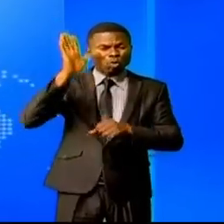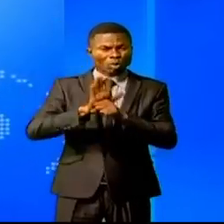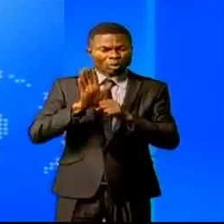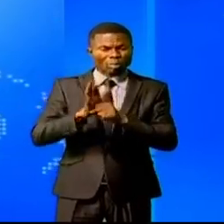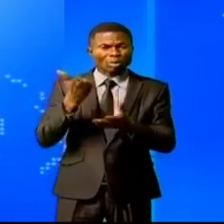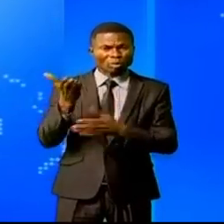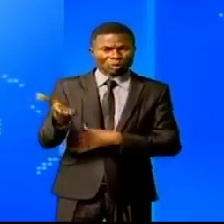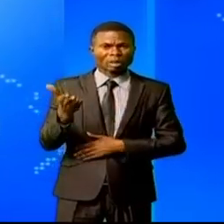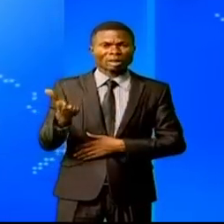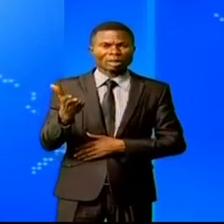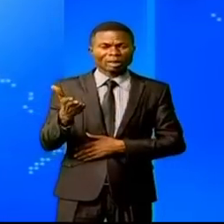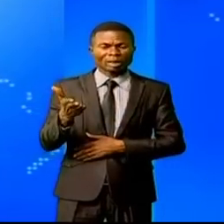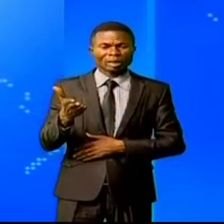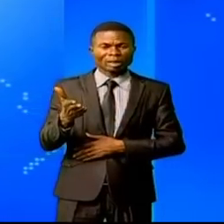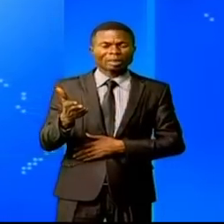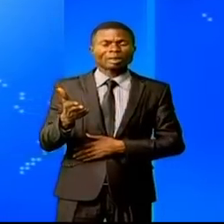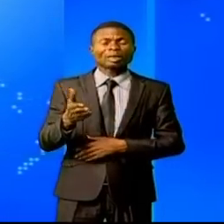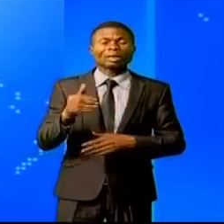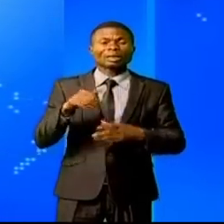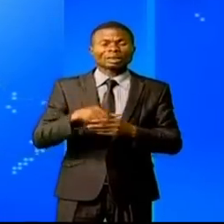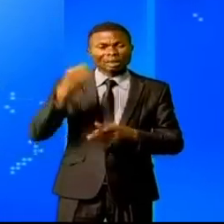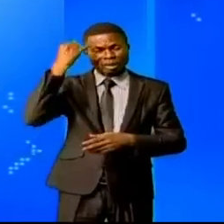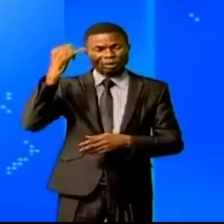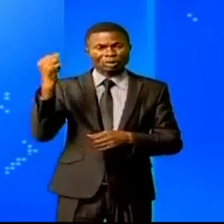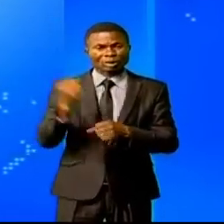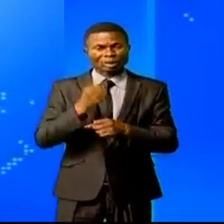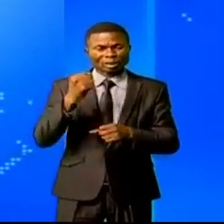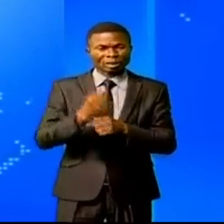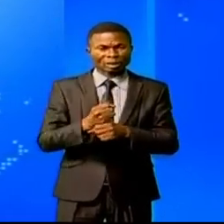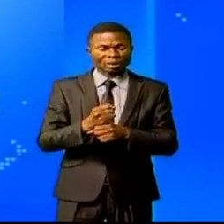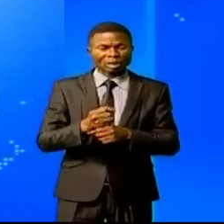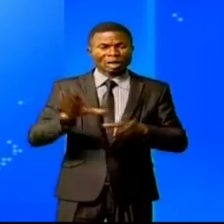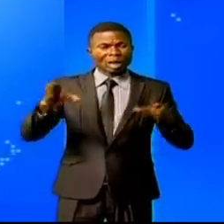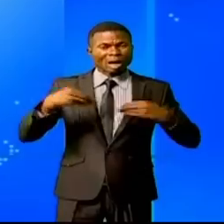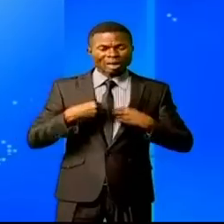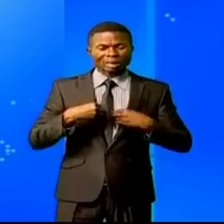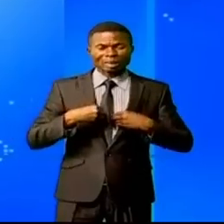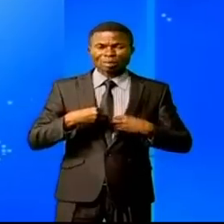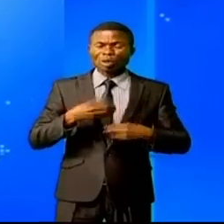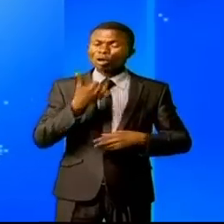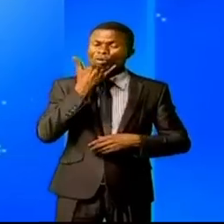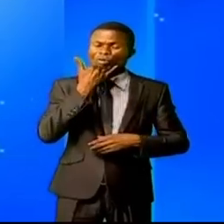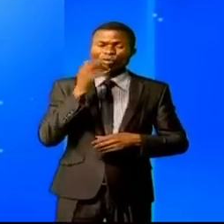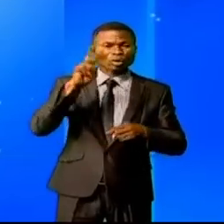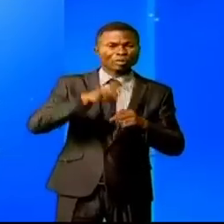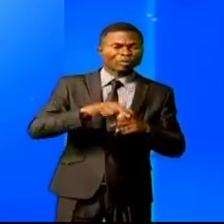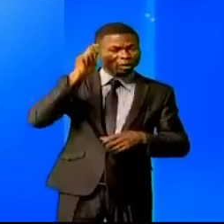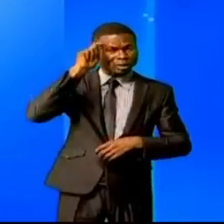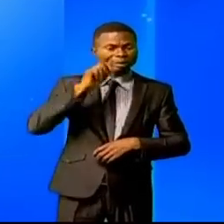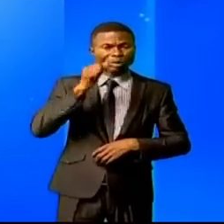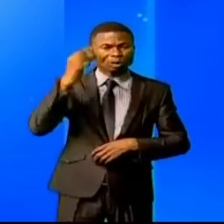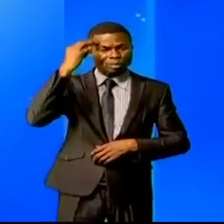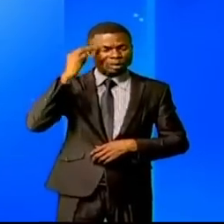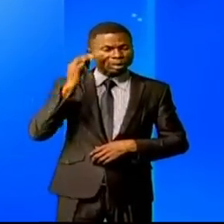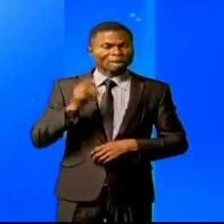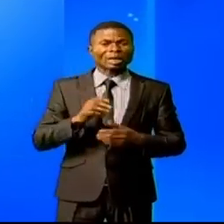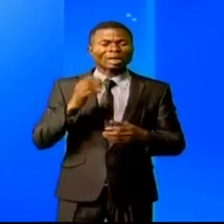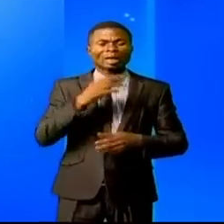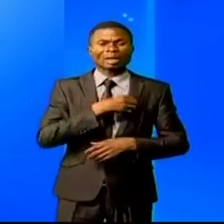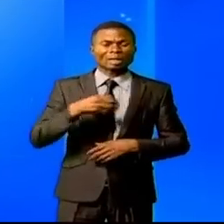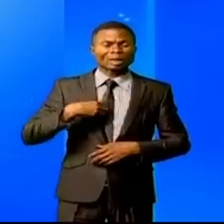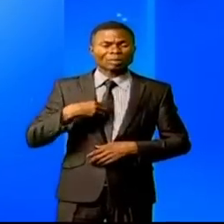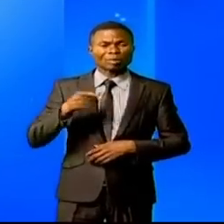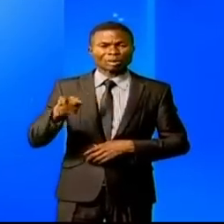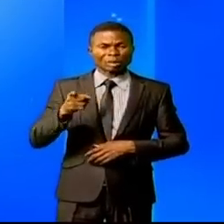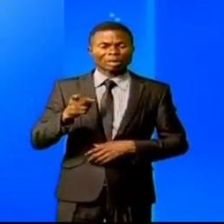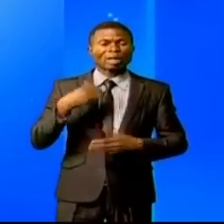proportions inquiétantes. le cadre de l'opération Tolérance zéro contre les violences sexuelles, la ministre du genre Gisèle Dayaluseba